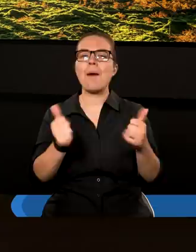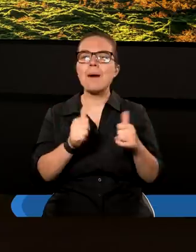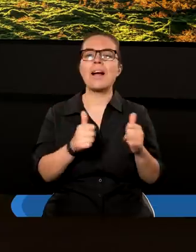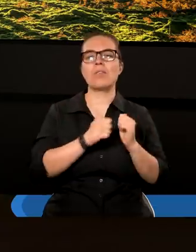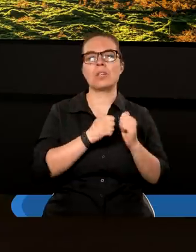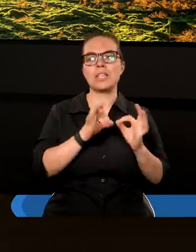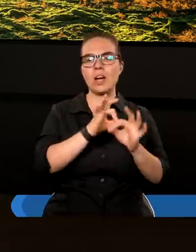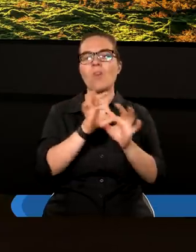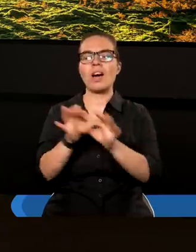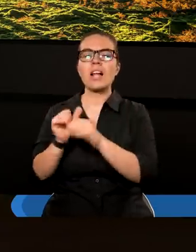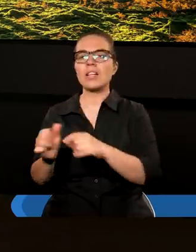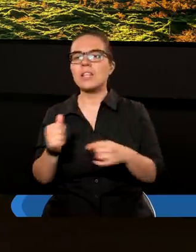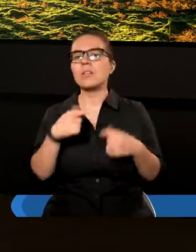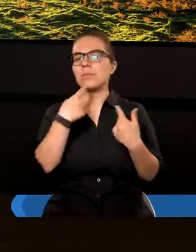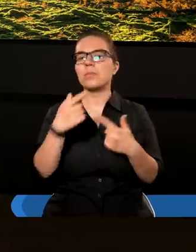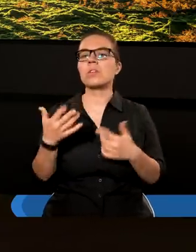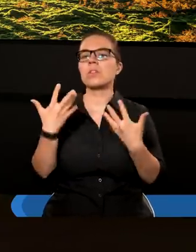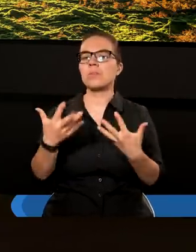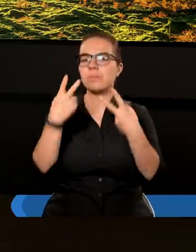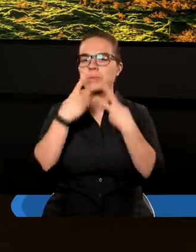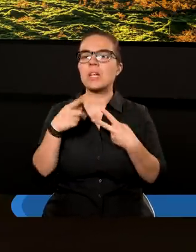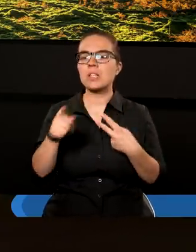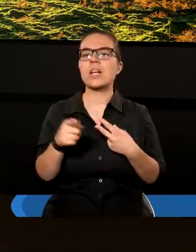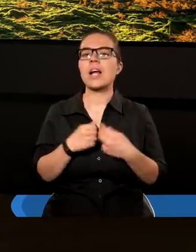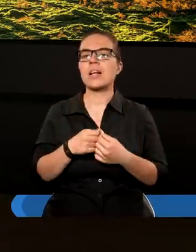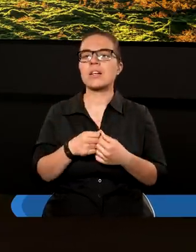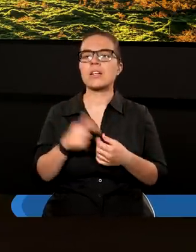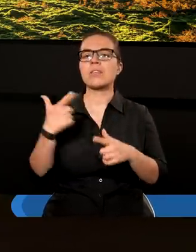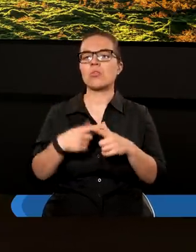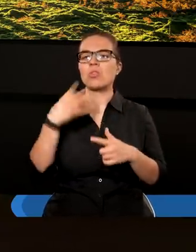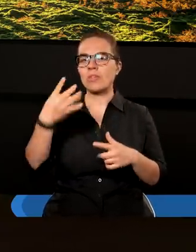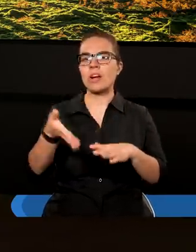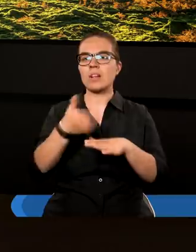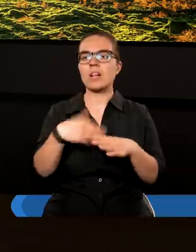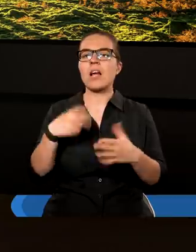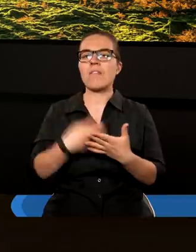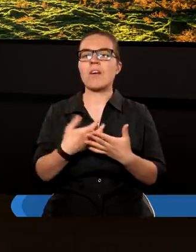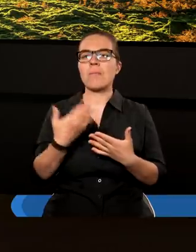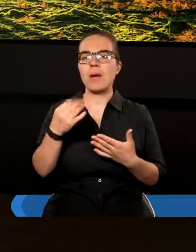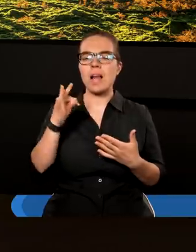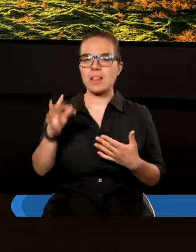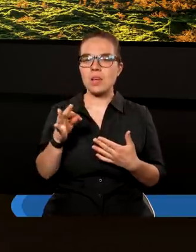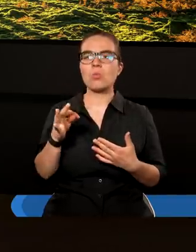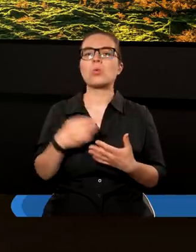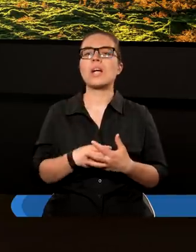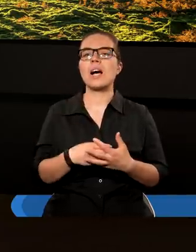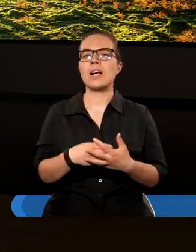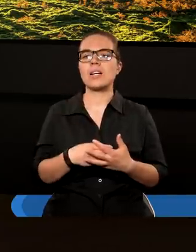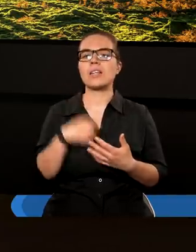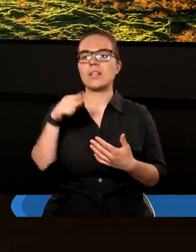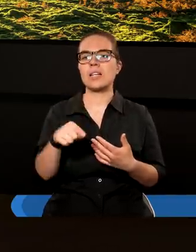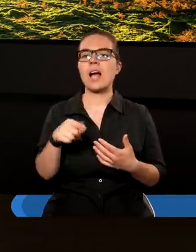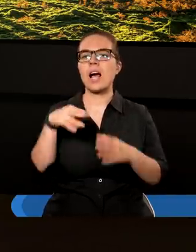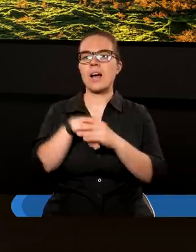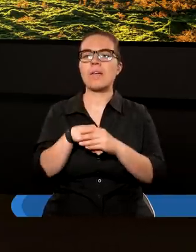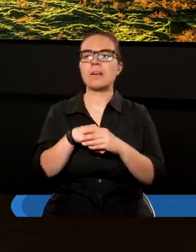który kieruje on do wierzących. Zechciej Marto przeczytać z 24 rozdziału Ewangelii Mateusza i